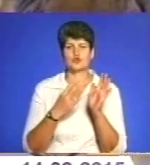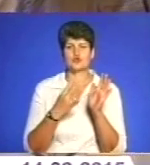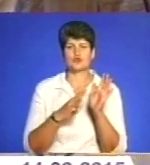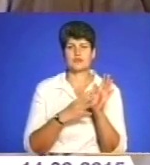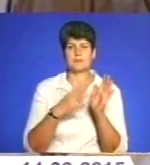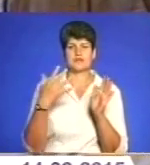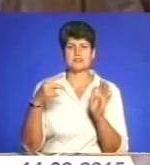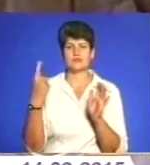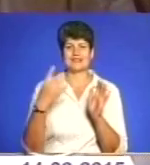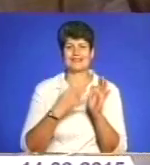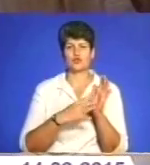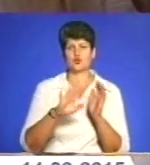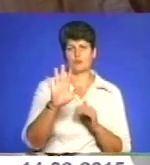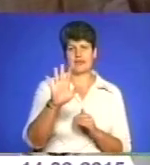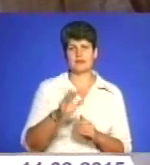95.